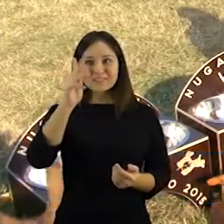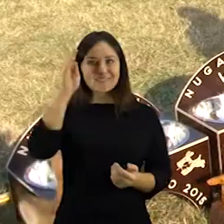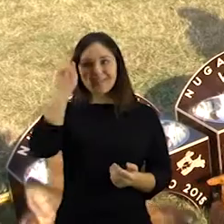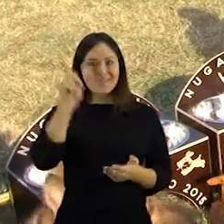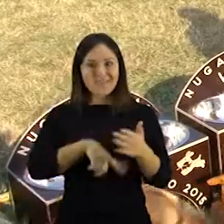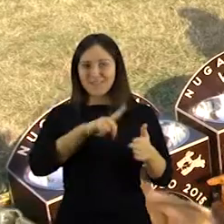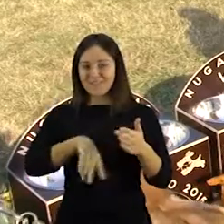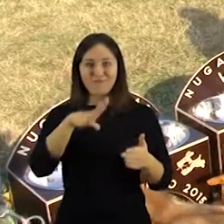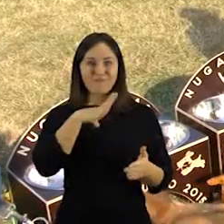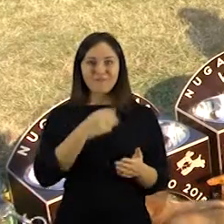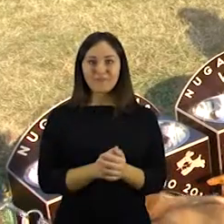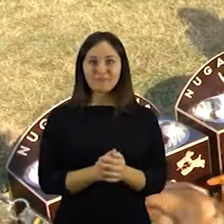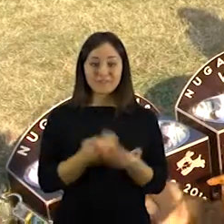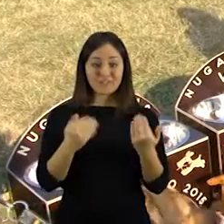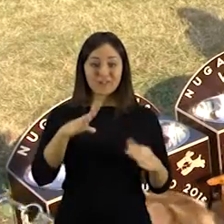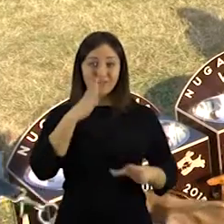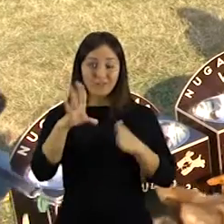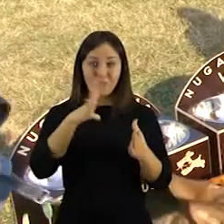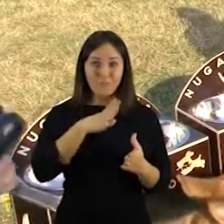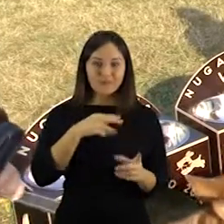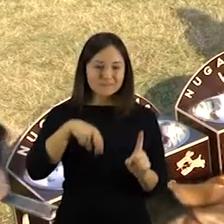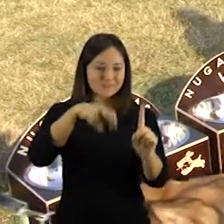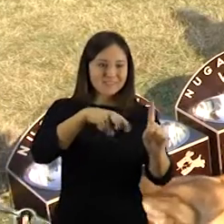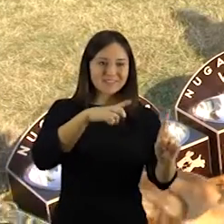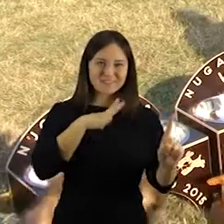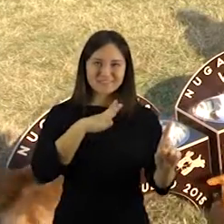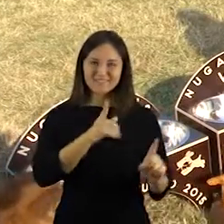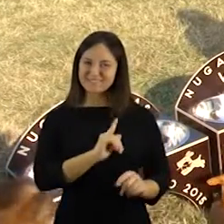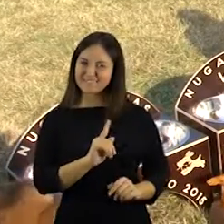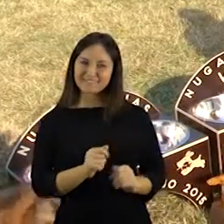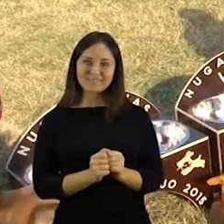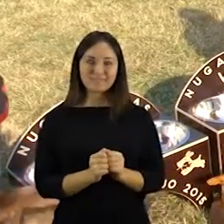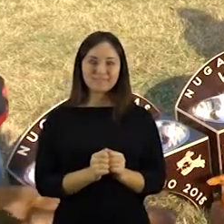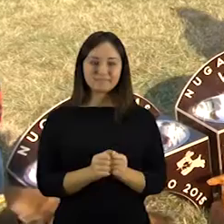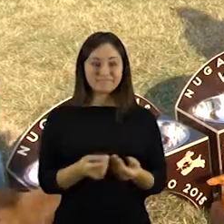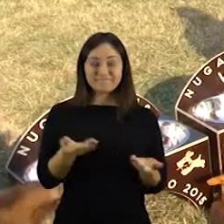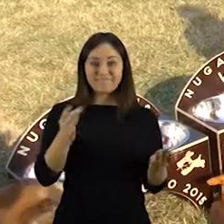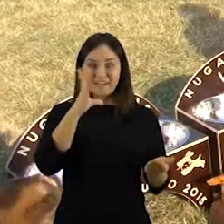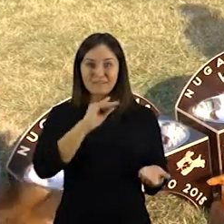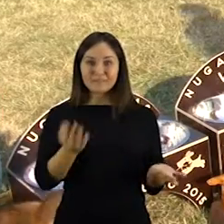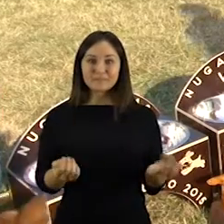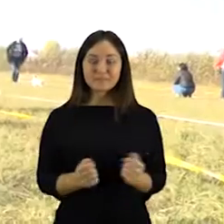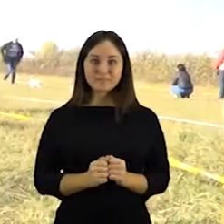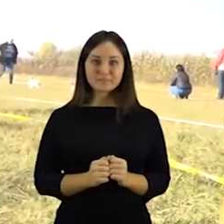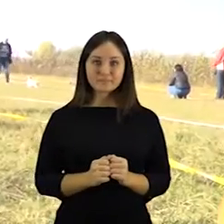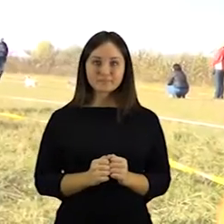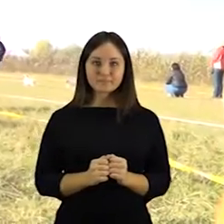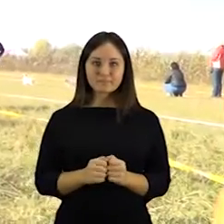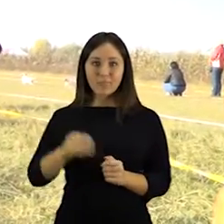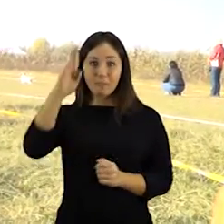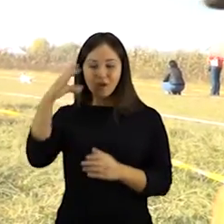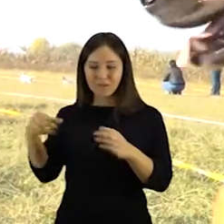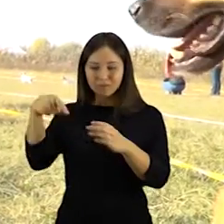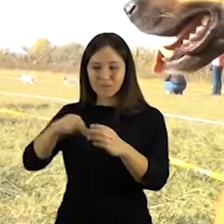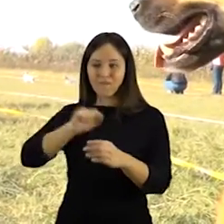bėgsi pa šeimininką, nes per treniruotę šiandien tai nelabai kaip norėjo bėgti. Bet pasirodo, pavyko. O patinų